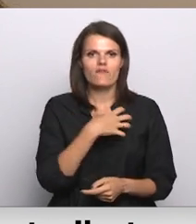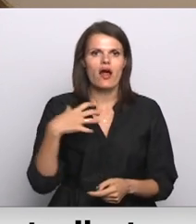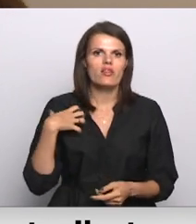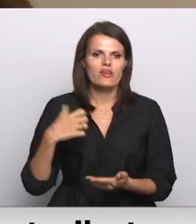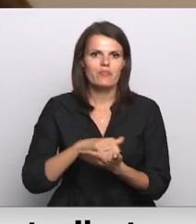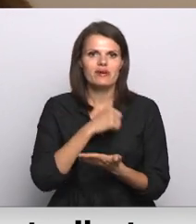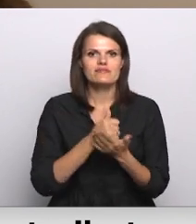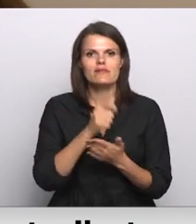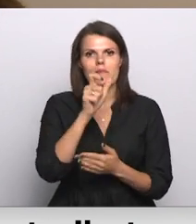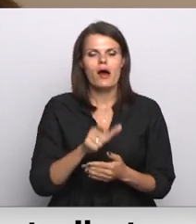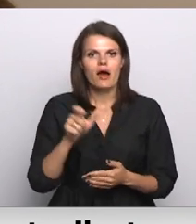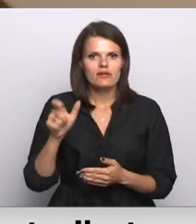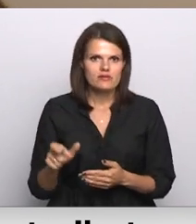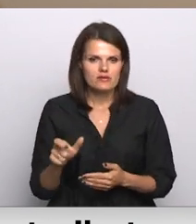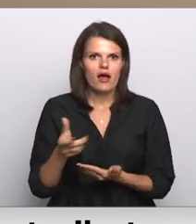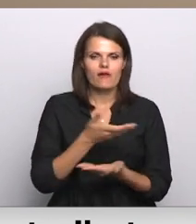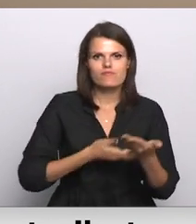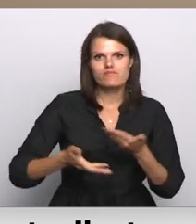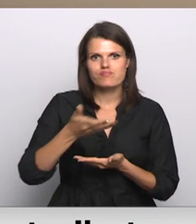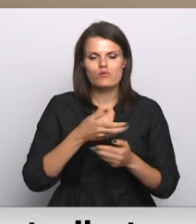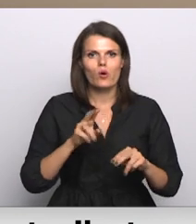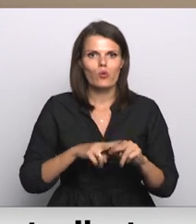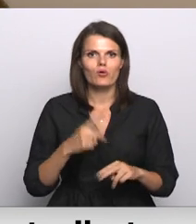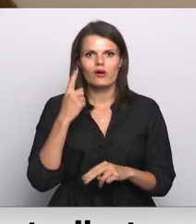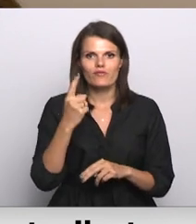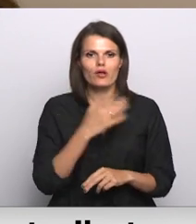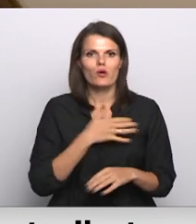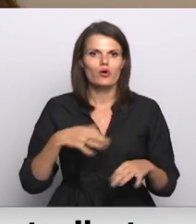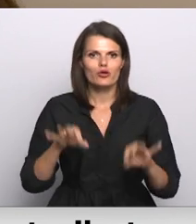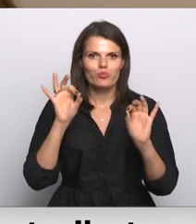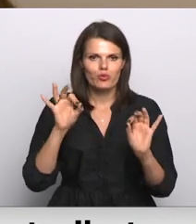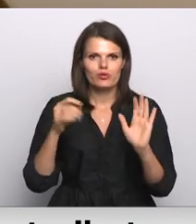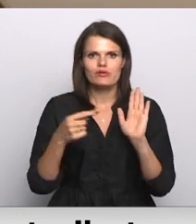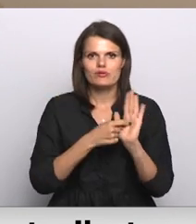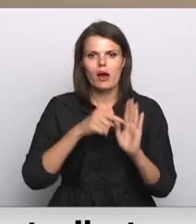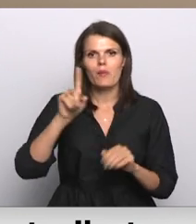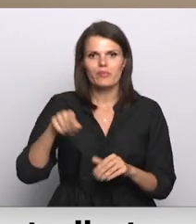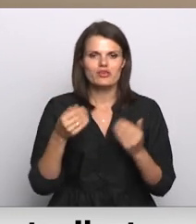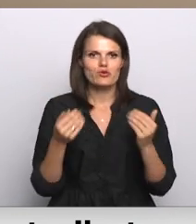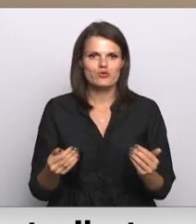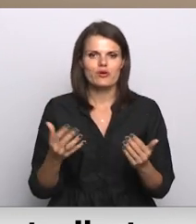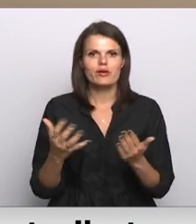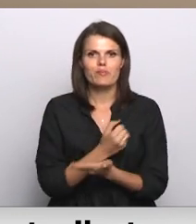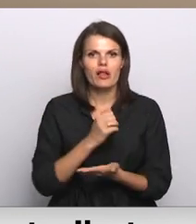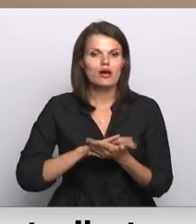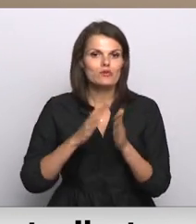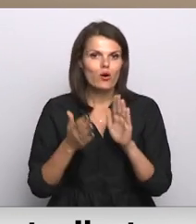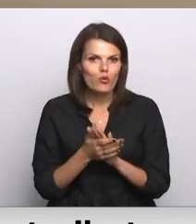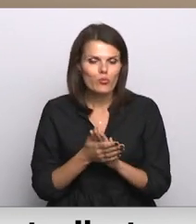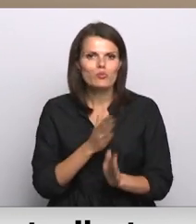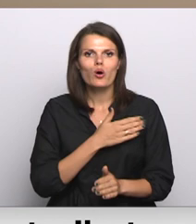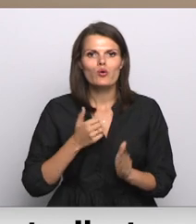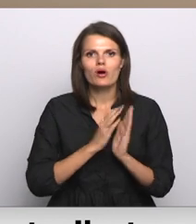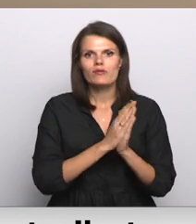pretim nākšanas un, kā redzat, vienā ļoti būtiskā prasībā šodien panācām iet to kompromisu. Mēs ļoti